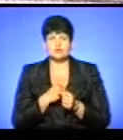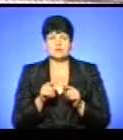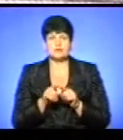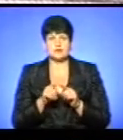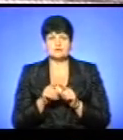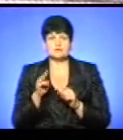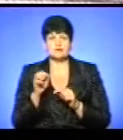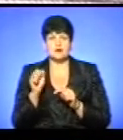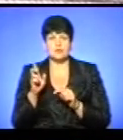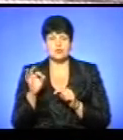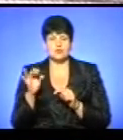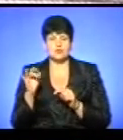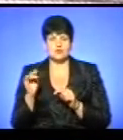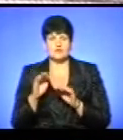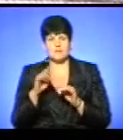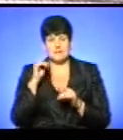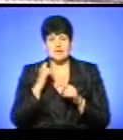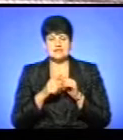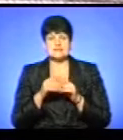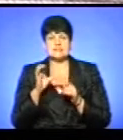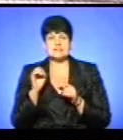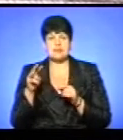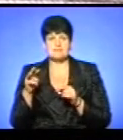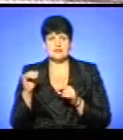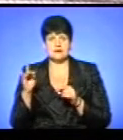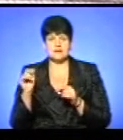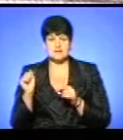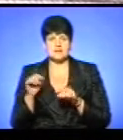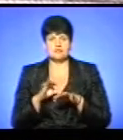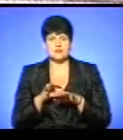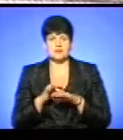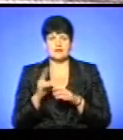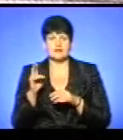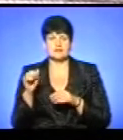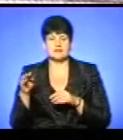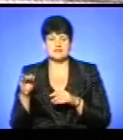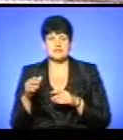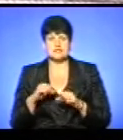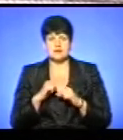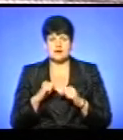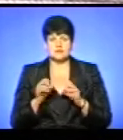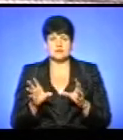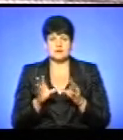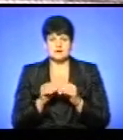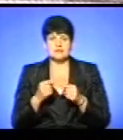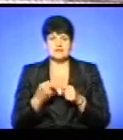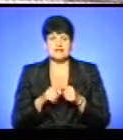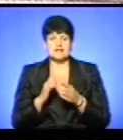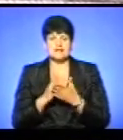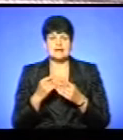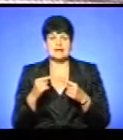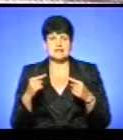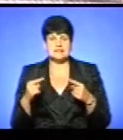до цих таборів і братів-семінаристів в нашій тренопольській семінарі, які проводять катехизацію спільно, де стараються з аніматорами. Також це є різні ігри,